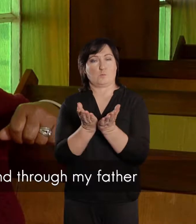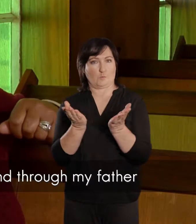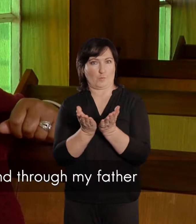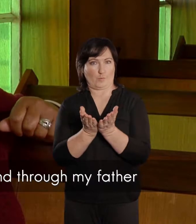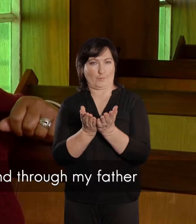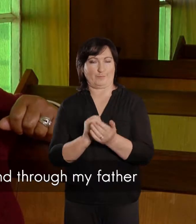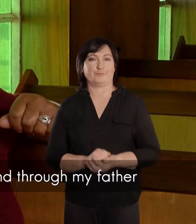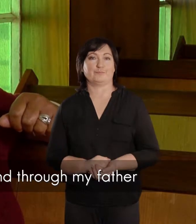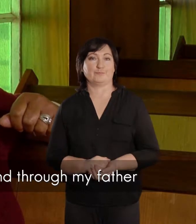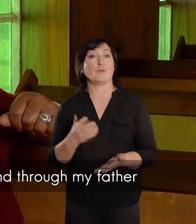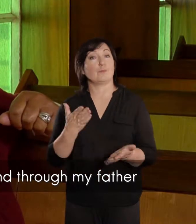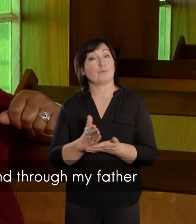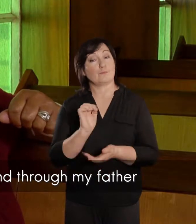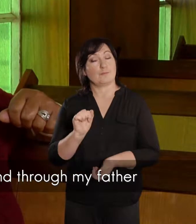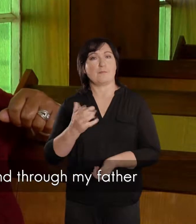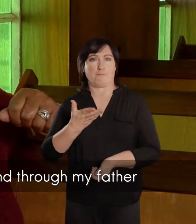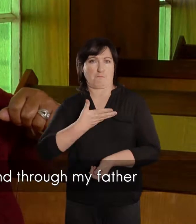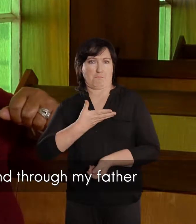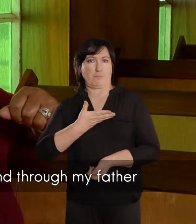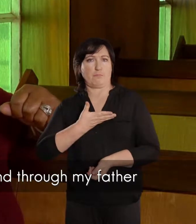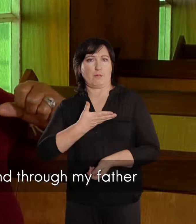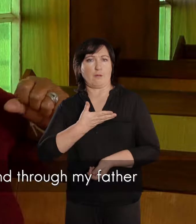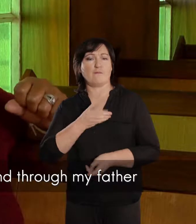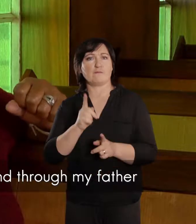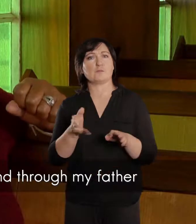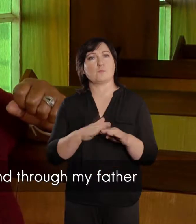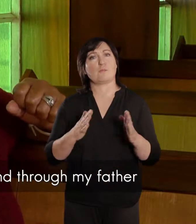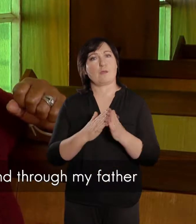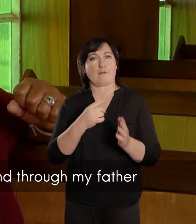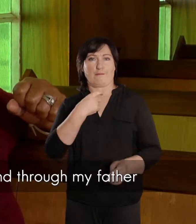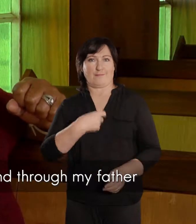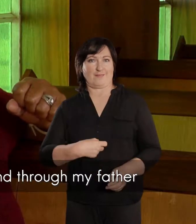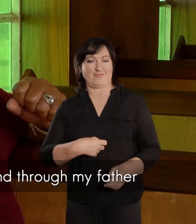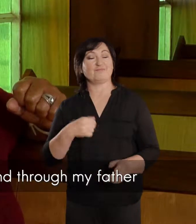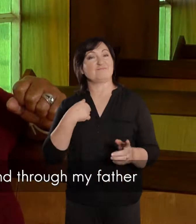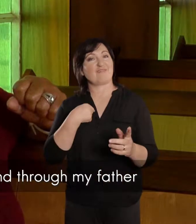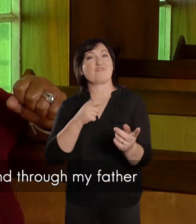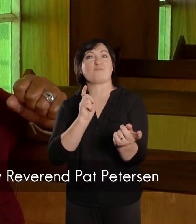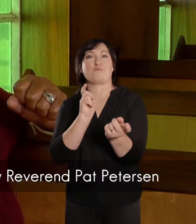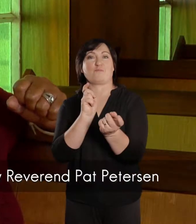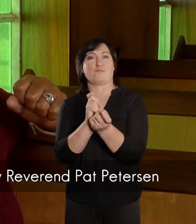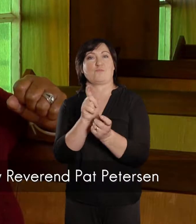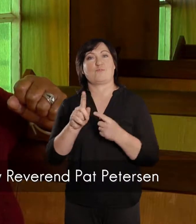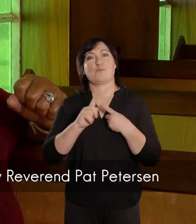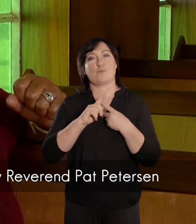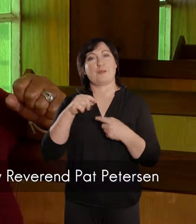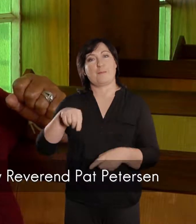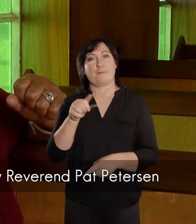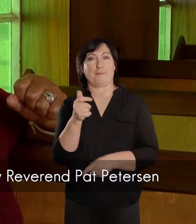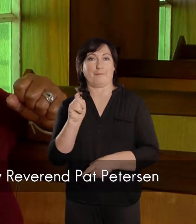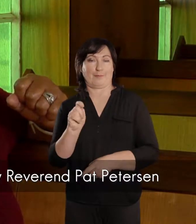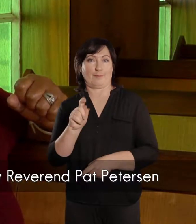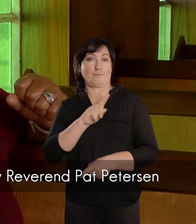To ek hier kom, to het ek naar school gegaan, en door my pa, wat die bekerker te dien het,